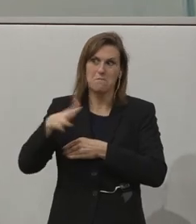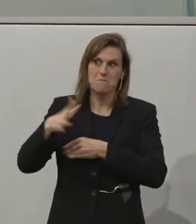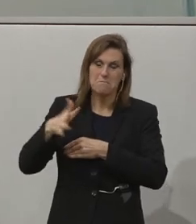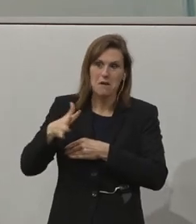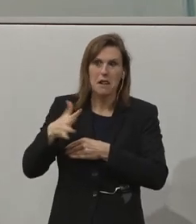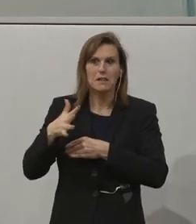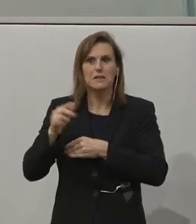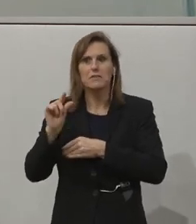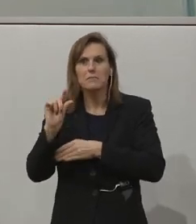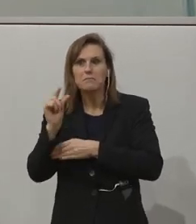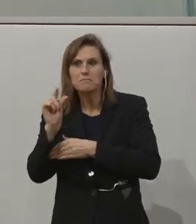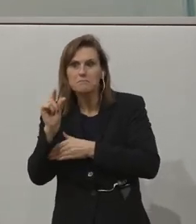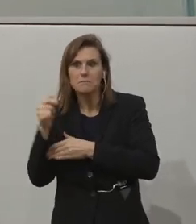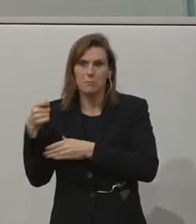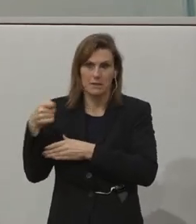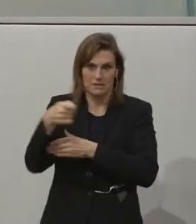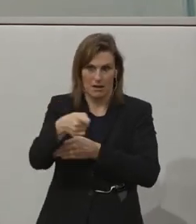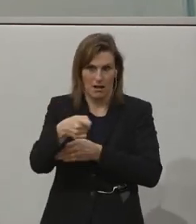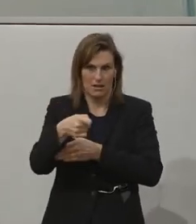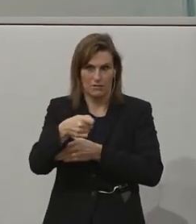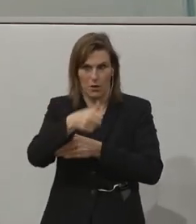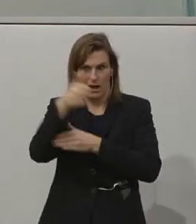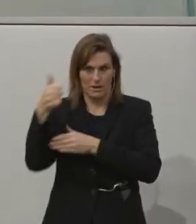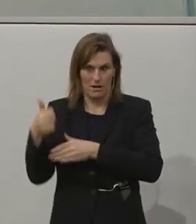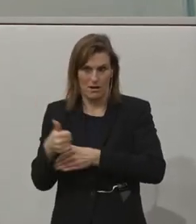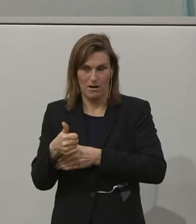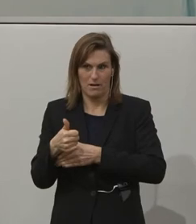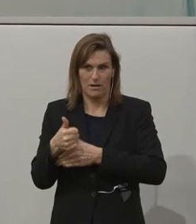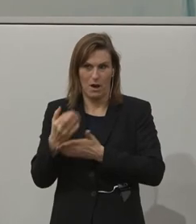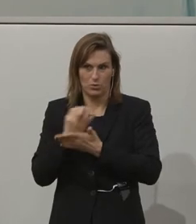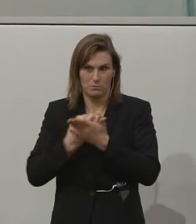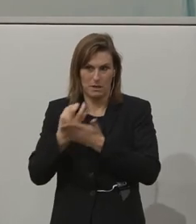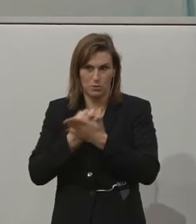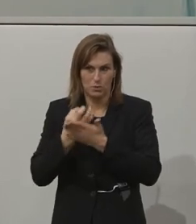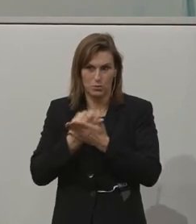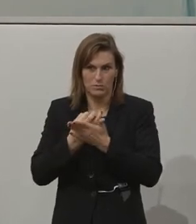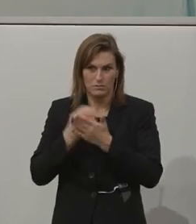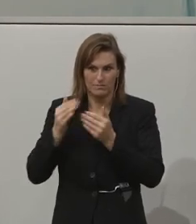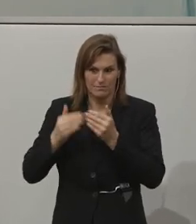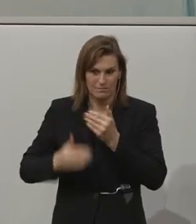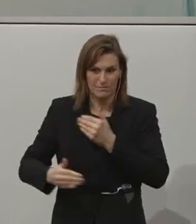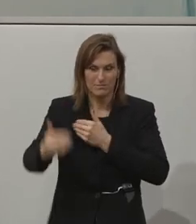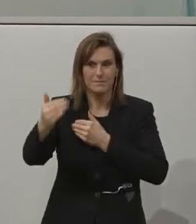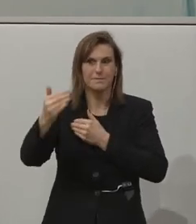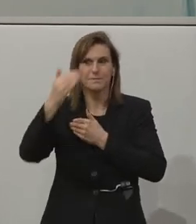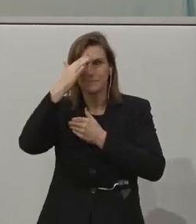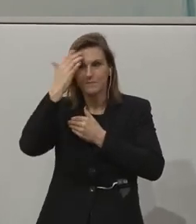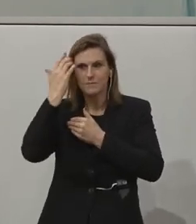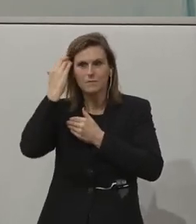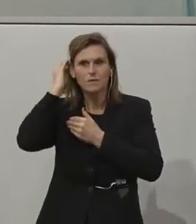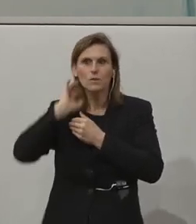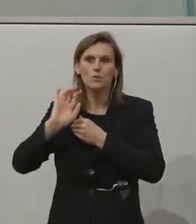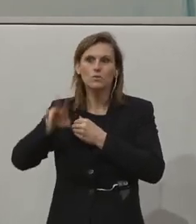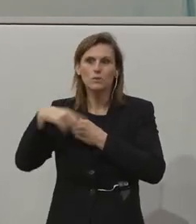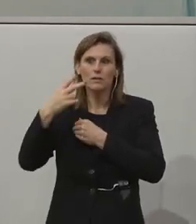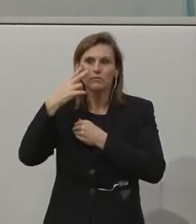through a charity body in Trinity. But the government now is starting to look at